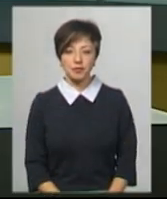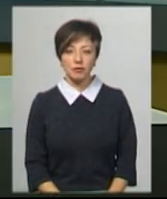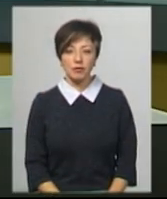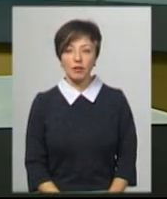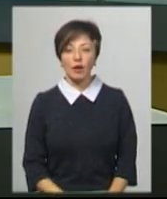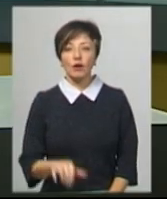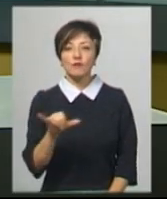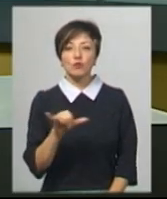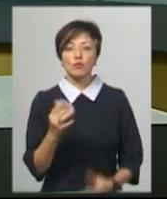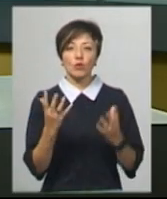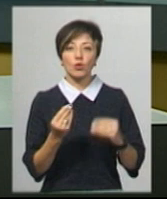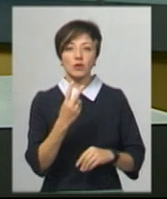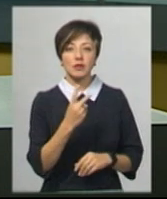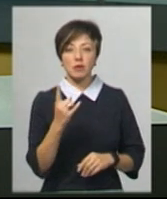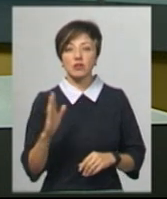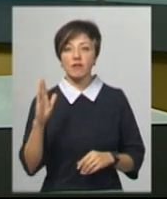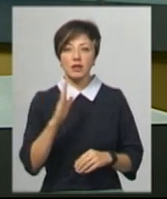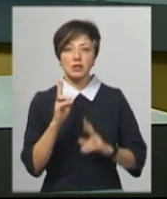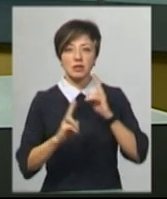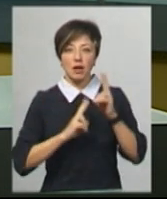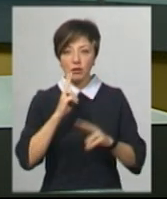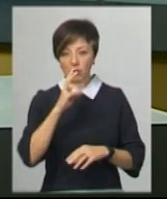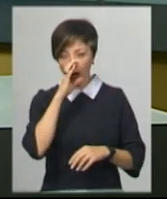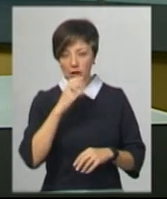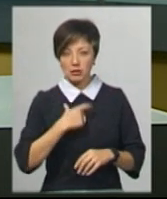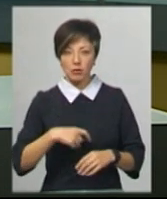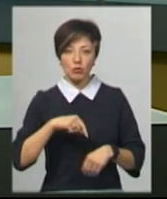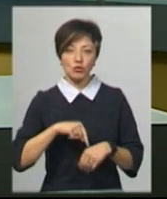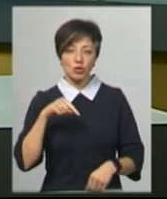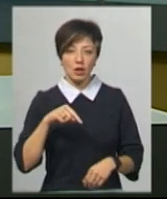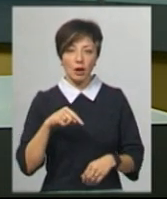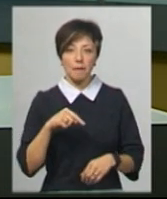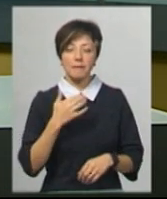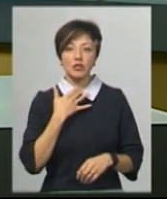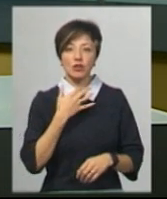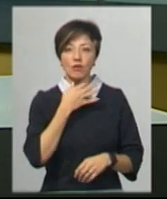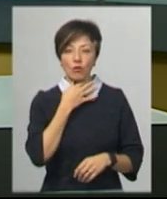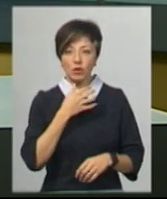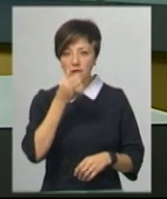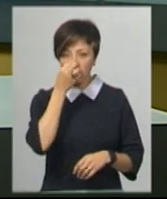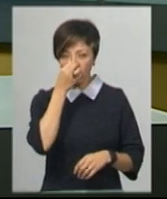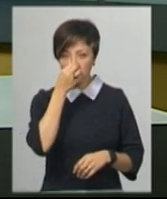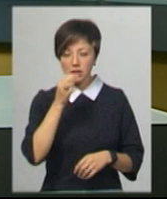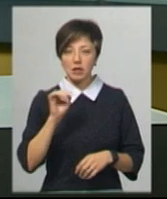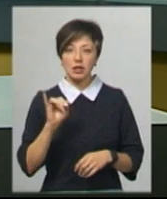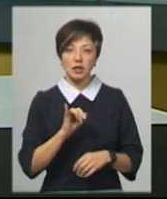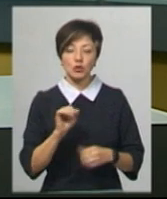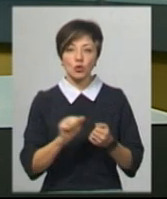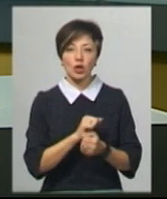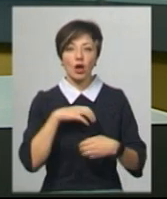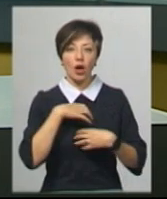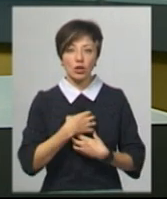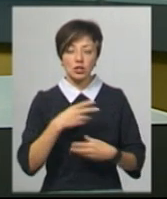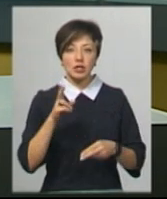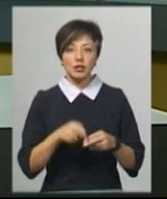Нагадаю, в суботу, 21 вересня, зі скаргами на погане самопочуття, а саме першиня в горлі, закладеність в носі, сухий кашель,